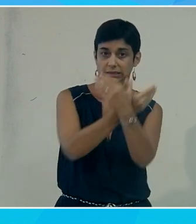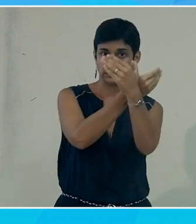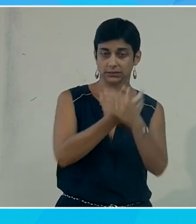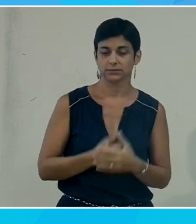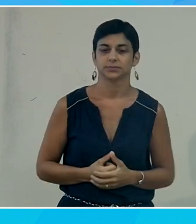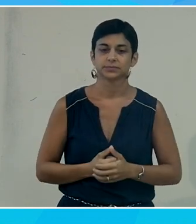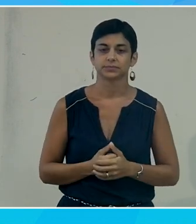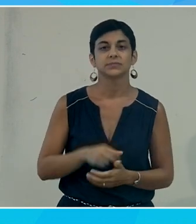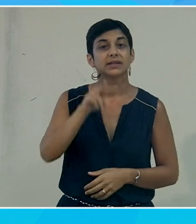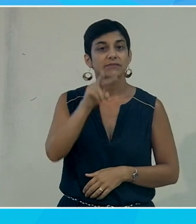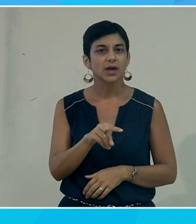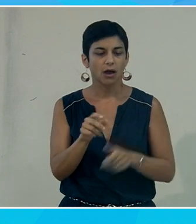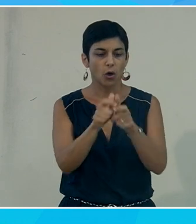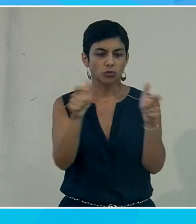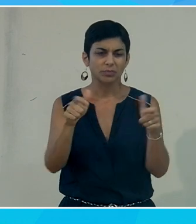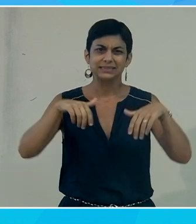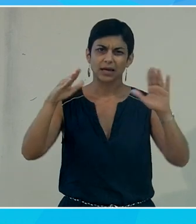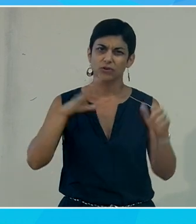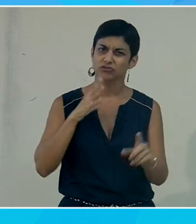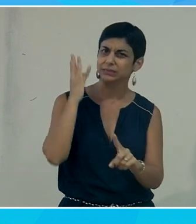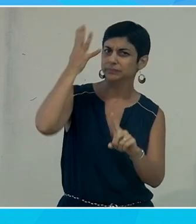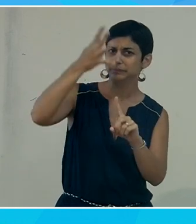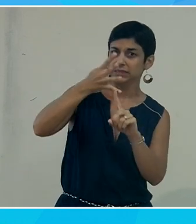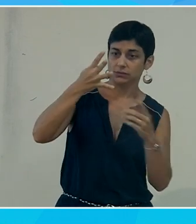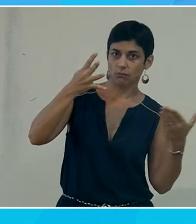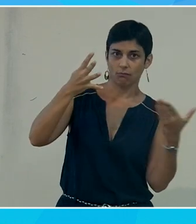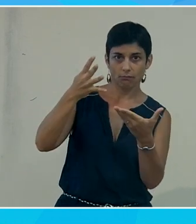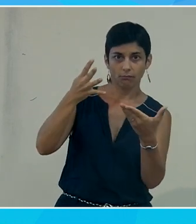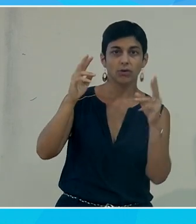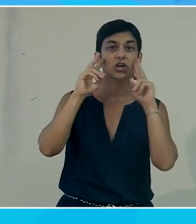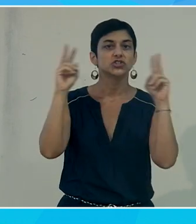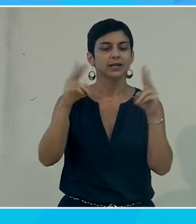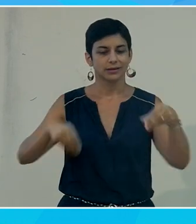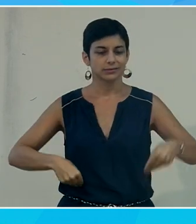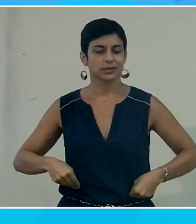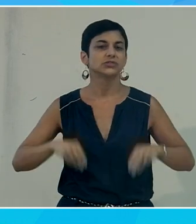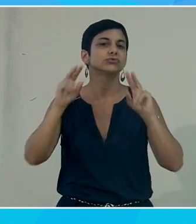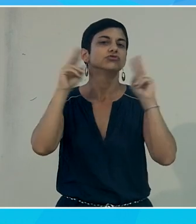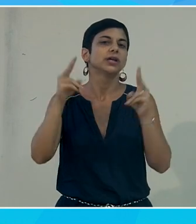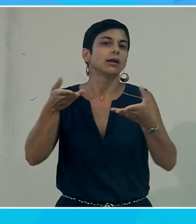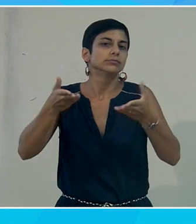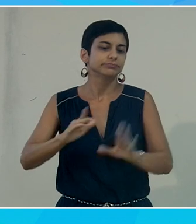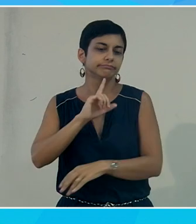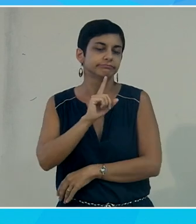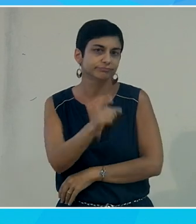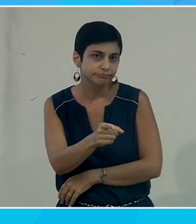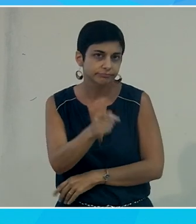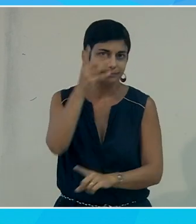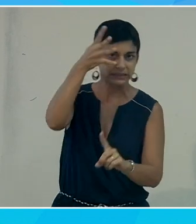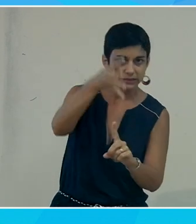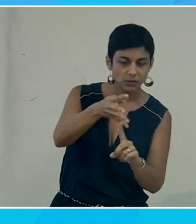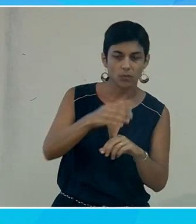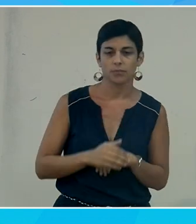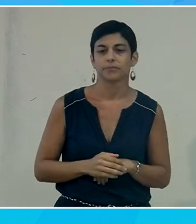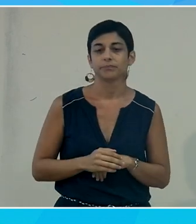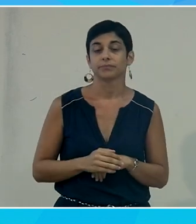toutes les grandes entreprises ont une mission qui est donnée généralement par la direction générale. Et donc, Satya Nadella, qui est le patron